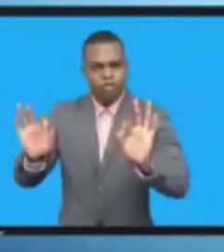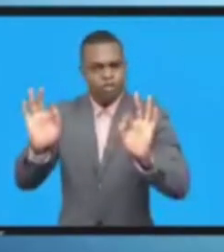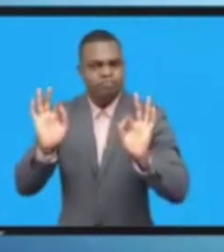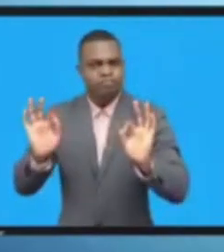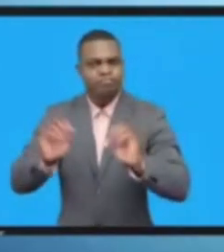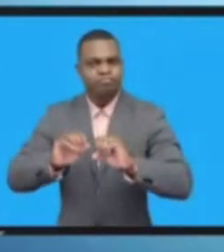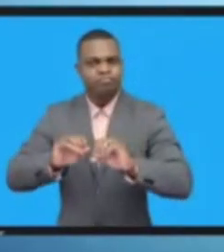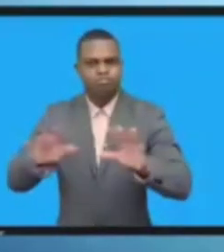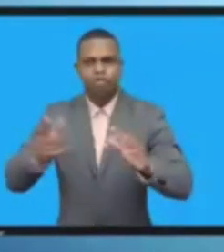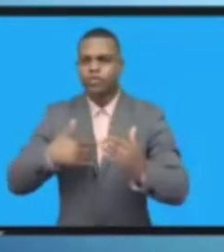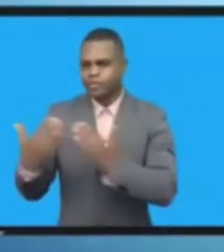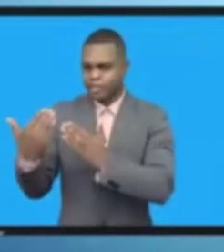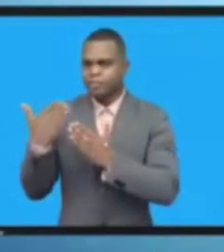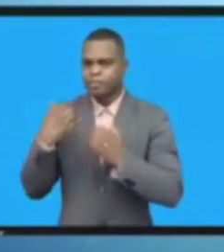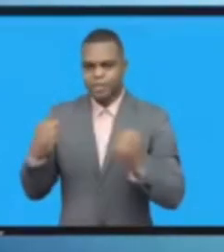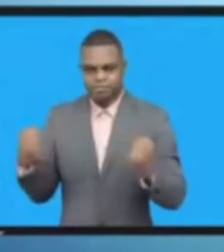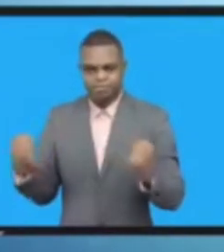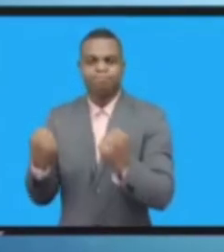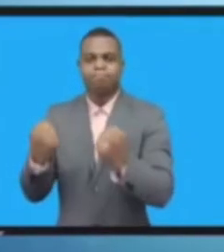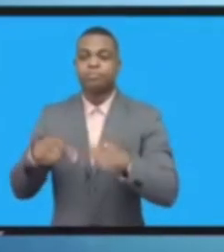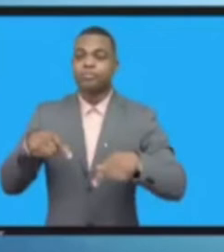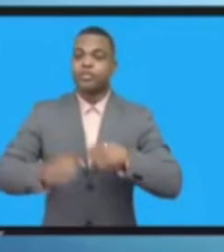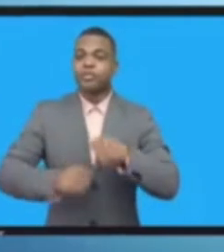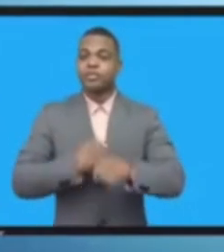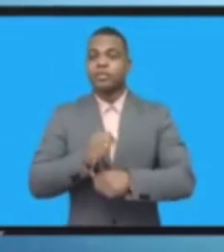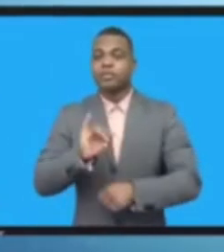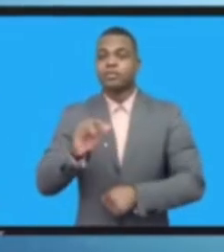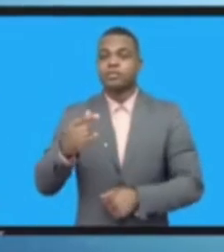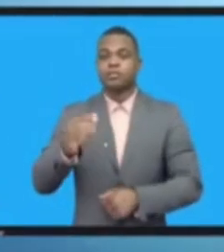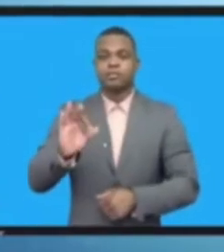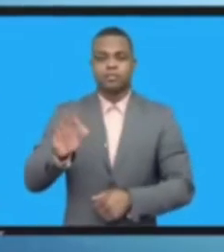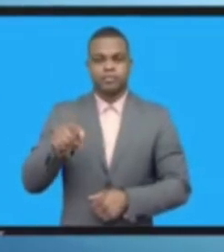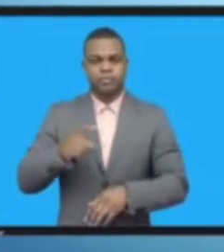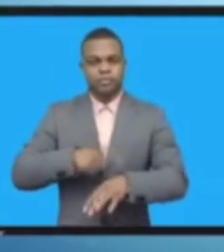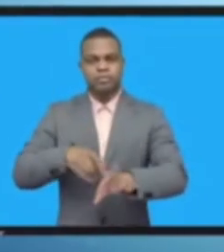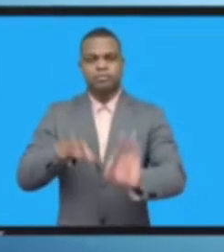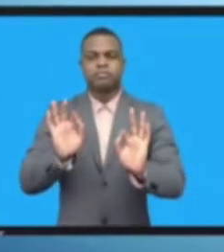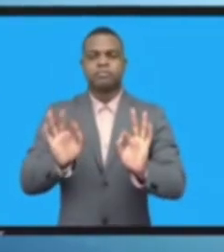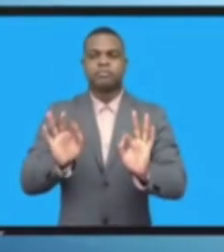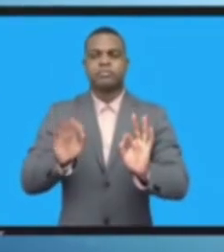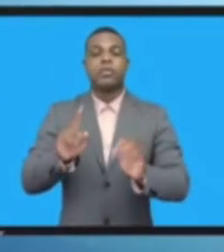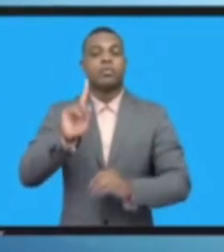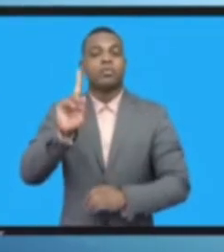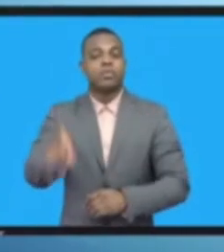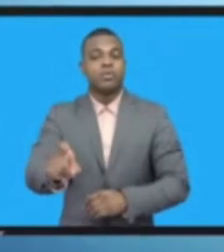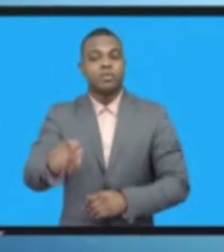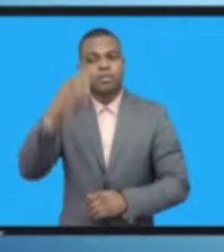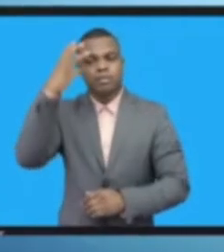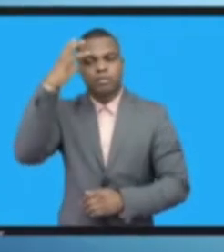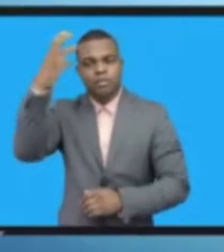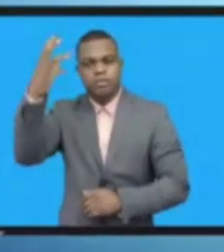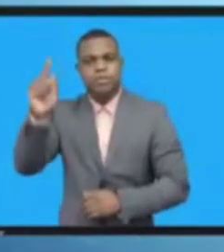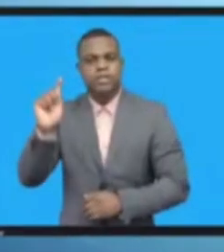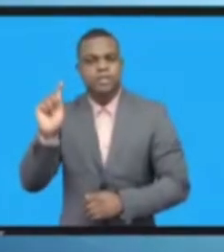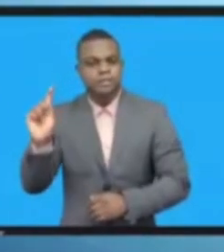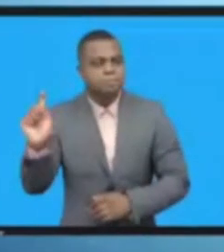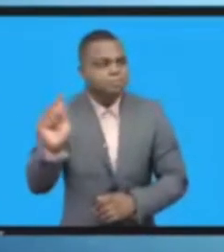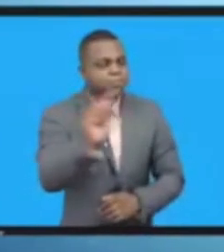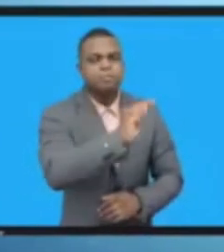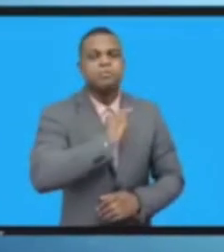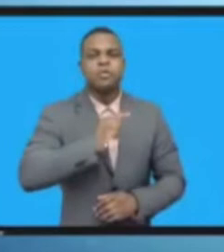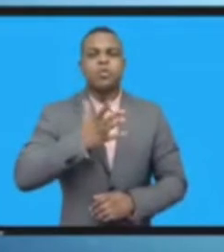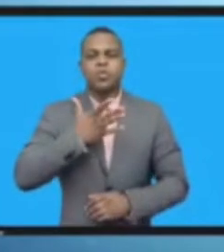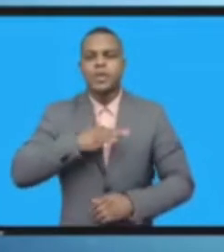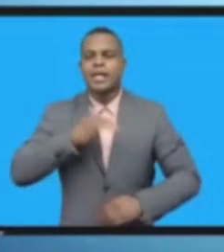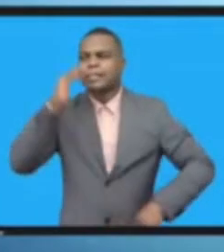تسعى الحكومات لإيجاد سجل من أجل التوصل مع مواطنيهم وكذلك نجد